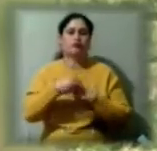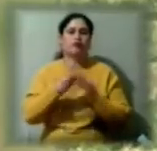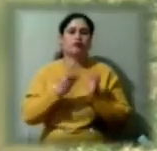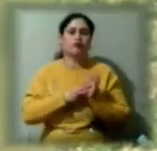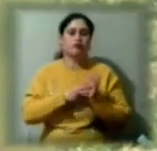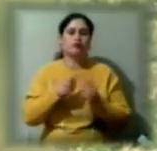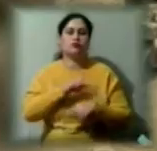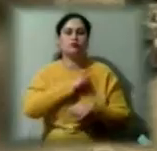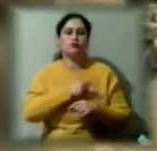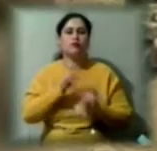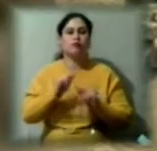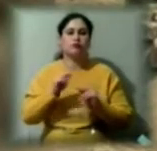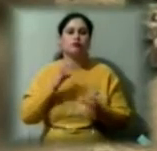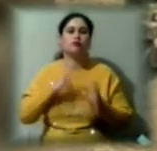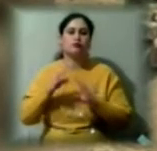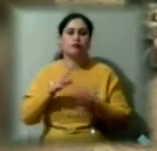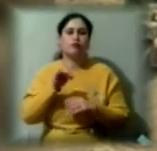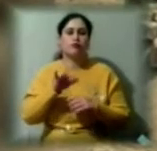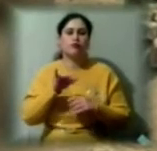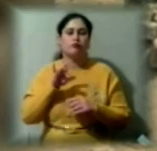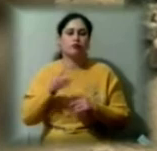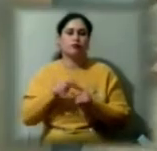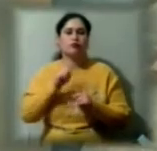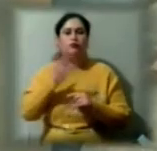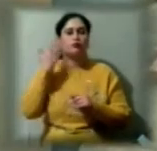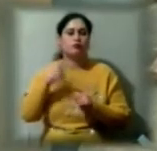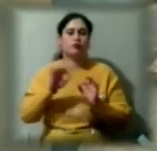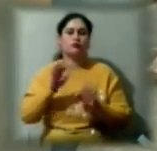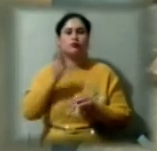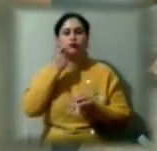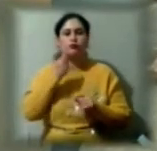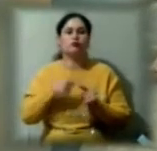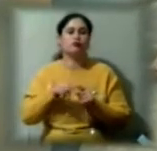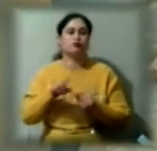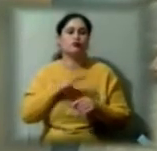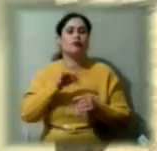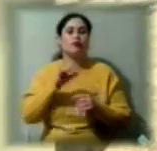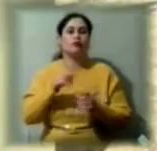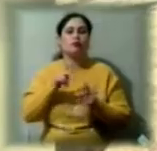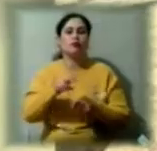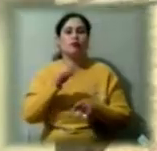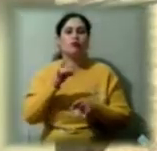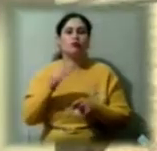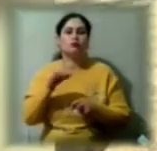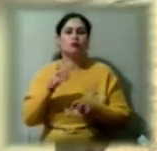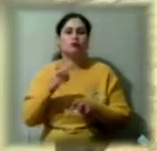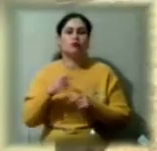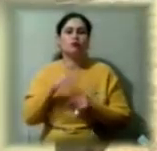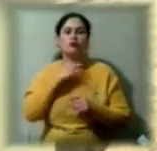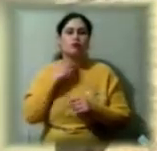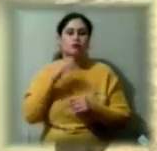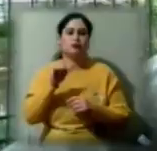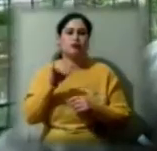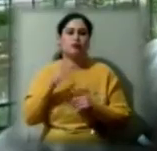викладачів, студентів і волонтерів. Торік, продовжує чоловік, археологи вирушили до городища скелька, яке є багатошаровим і більш